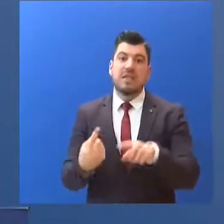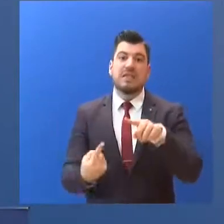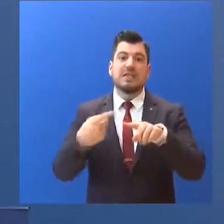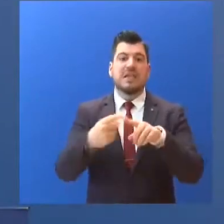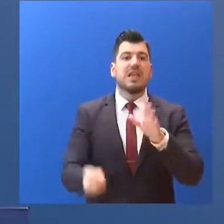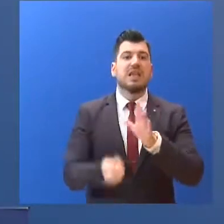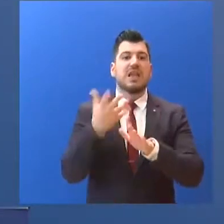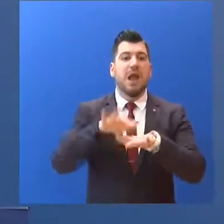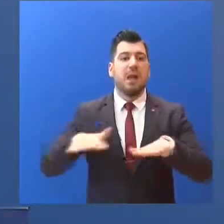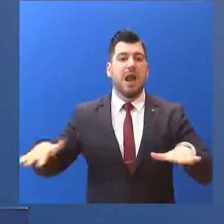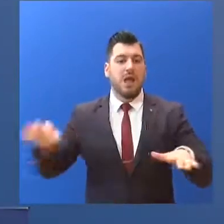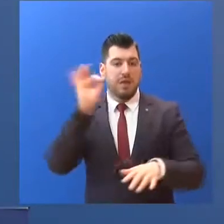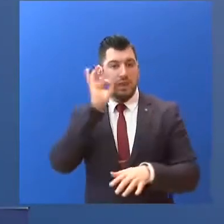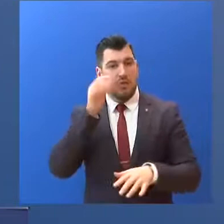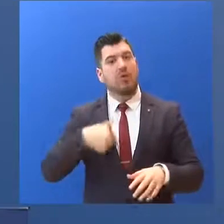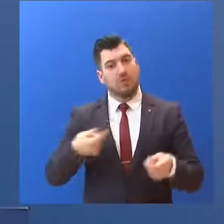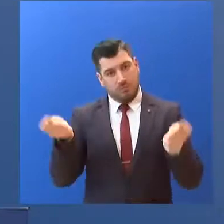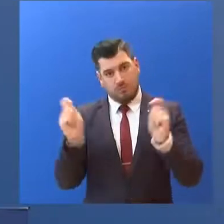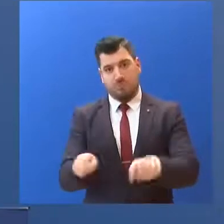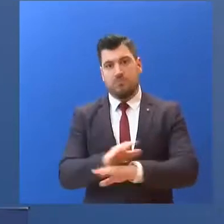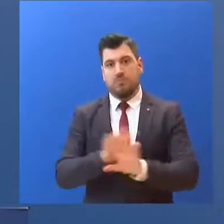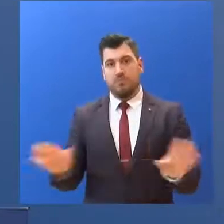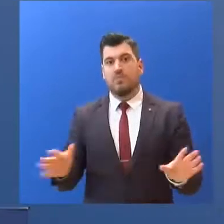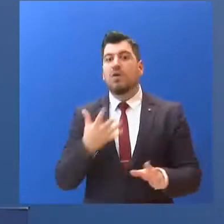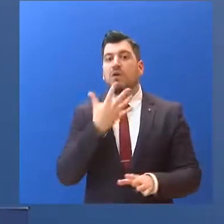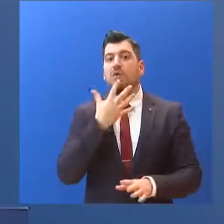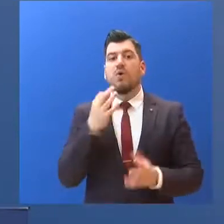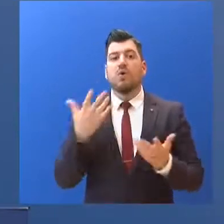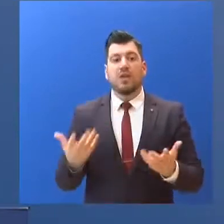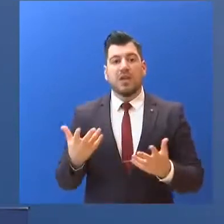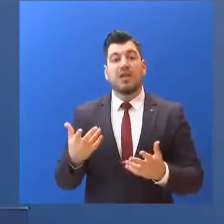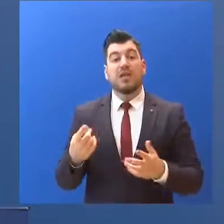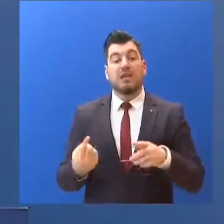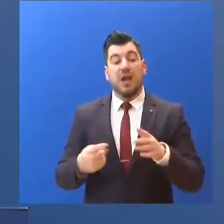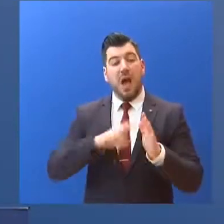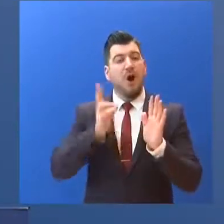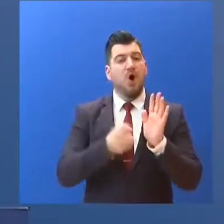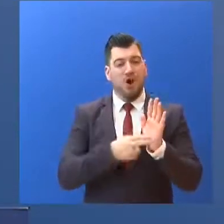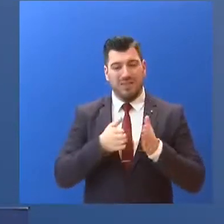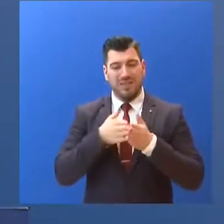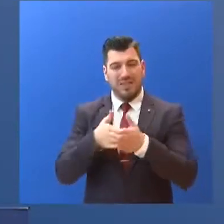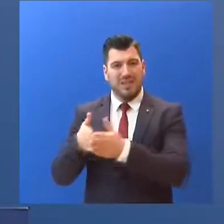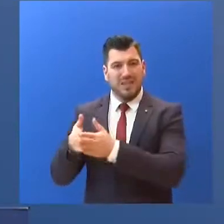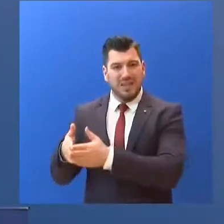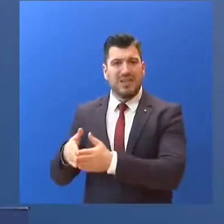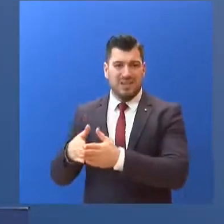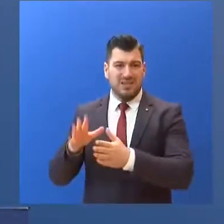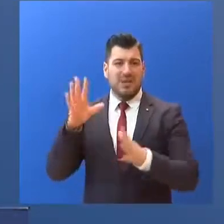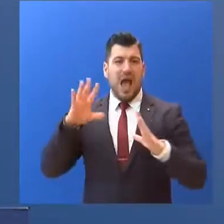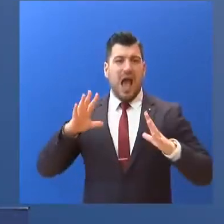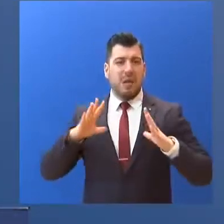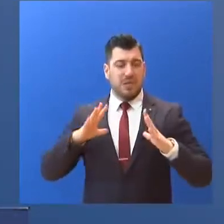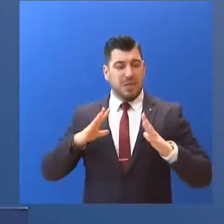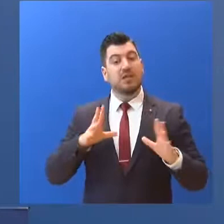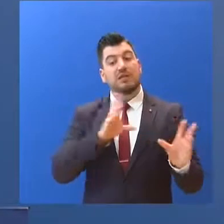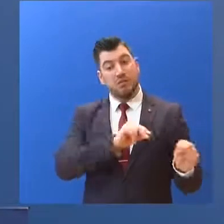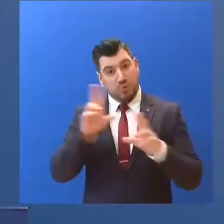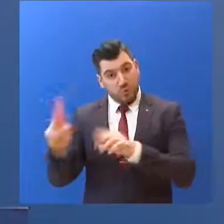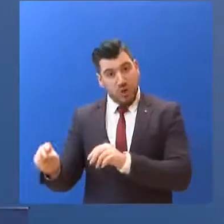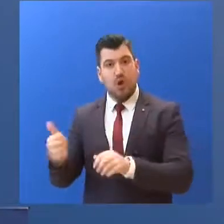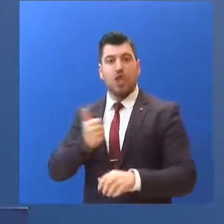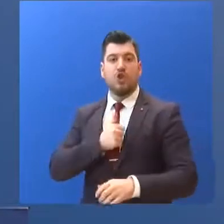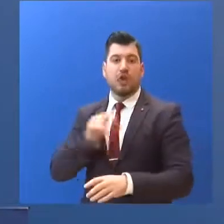Θεσσαλονίκης. Μετά την απαγόρευση του ελιμενισμού σκαφών αναψυχής... προχωρά άμεσα και η απαγόρευση στις πτήσεις ιδιωτικών